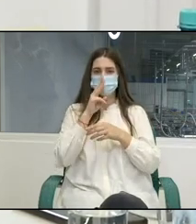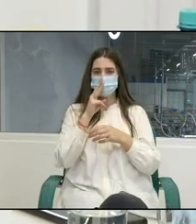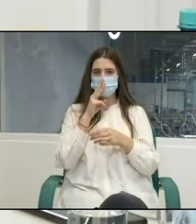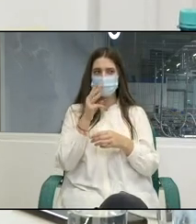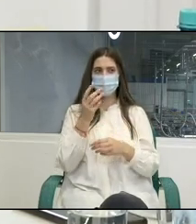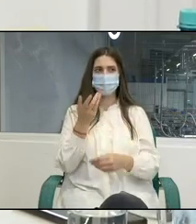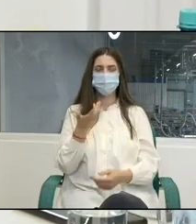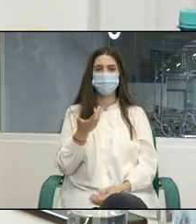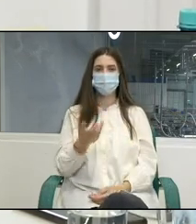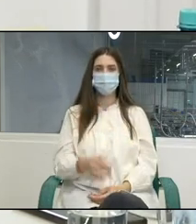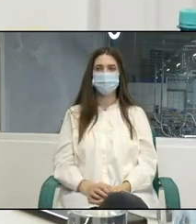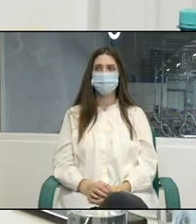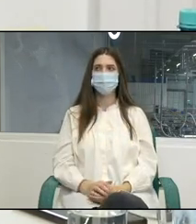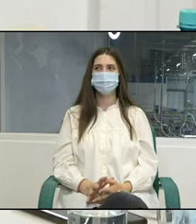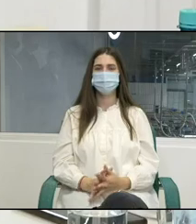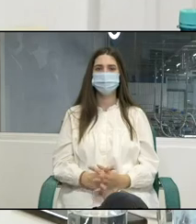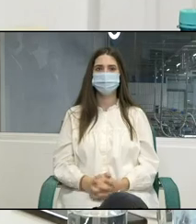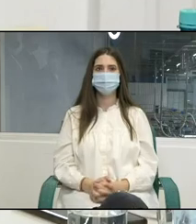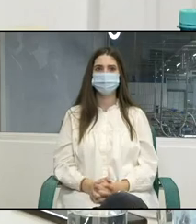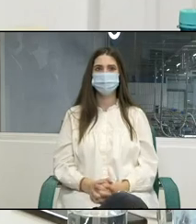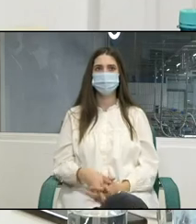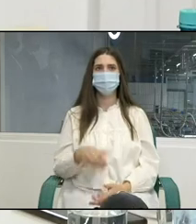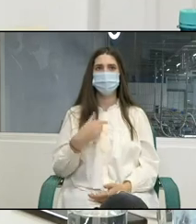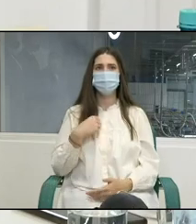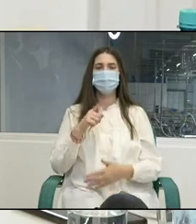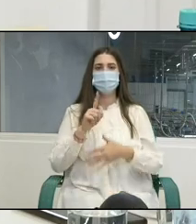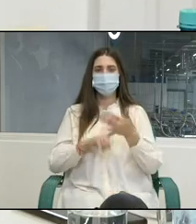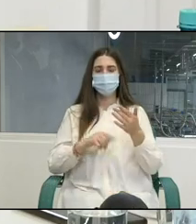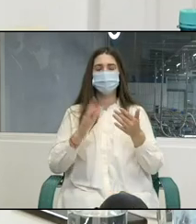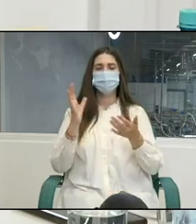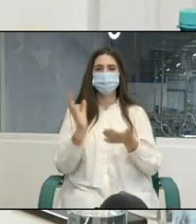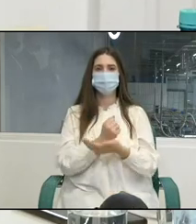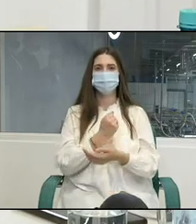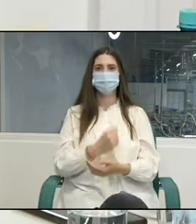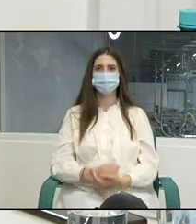lucru foarte mult în cazul de față și sper că o să reușim